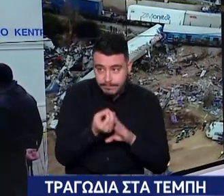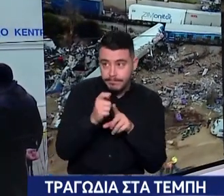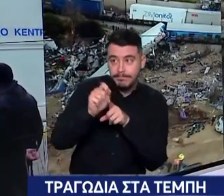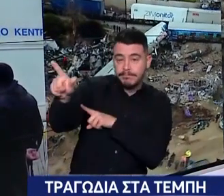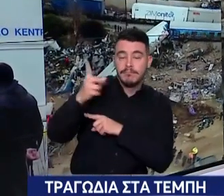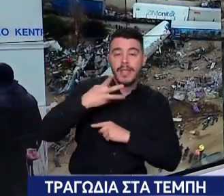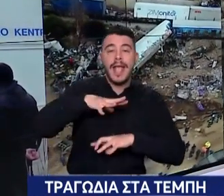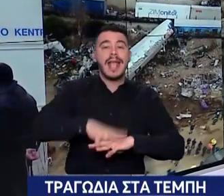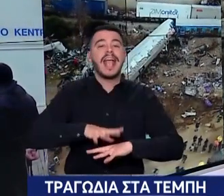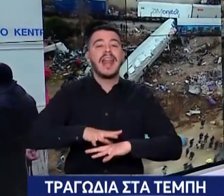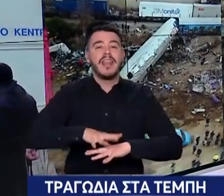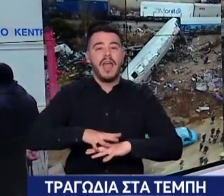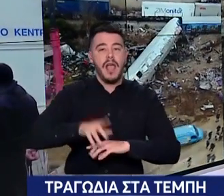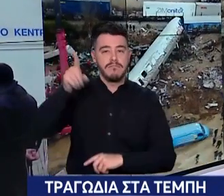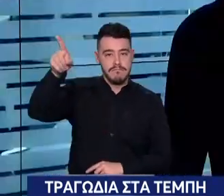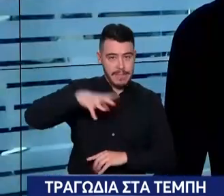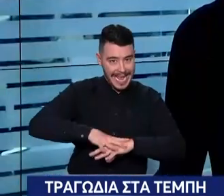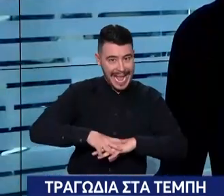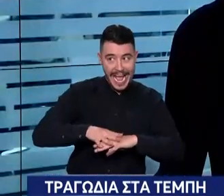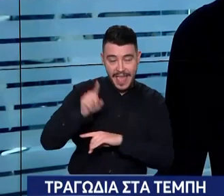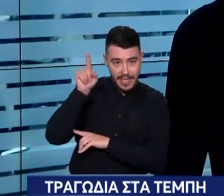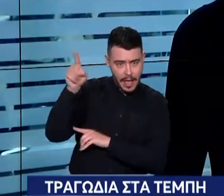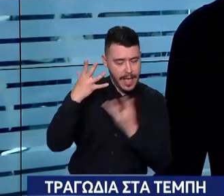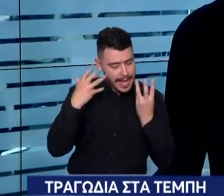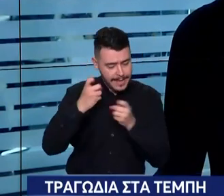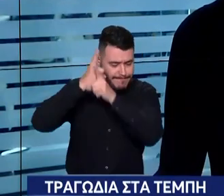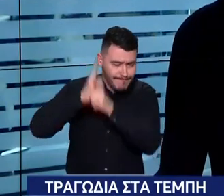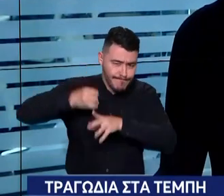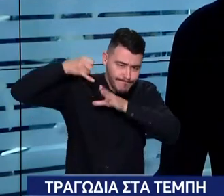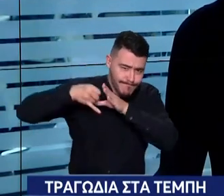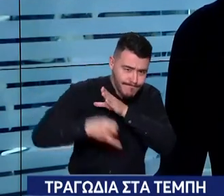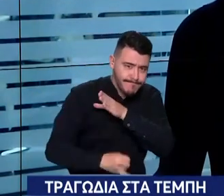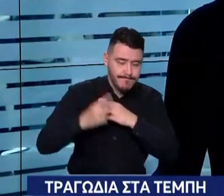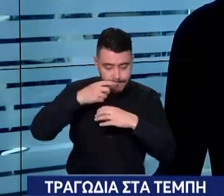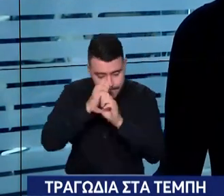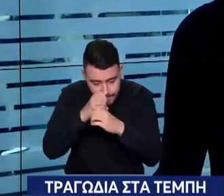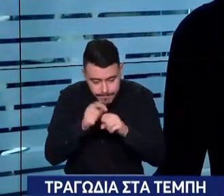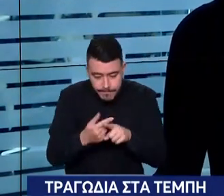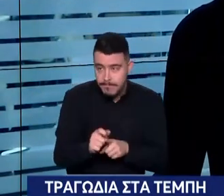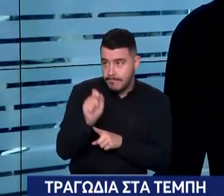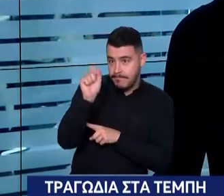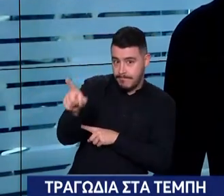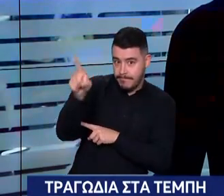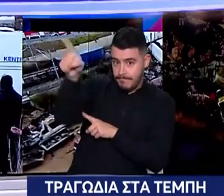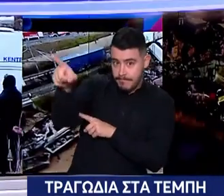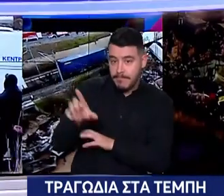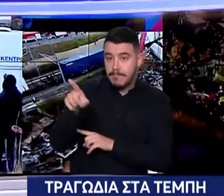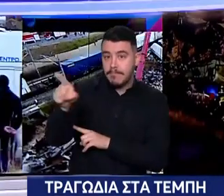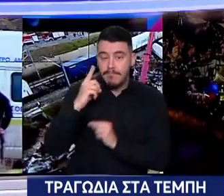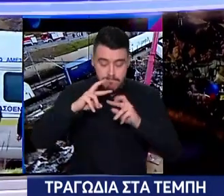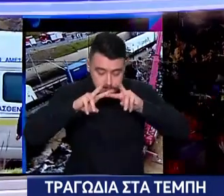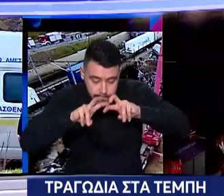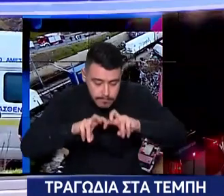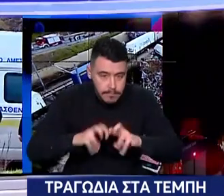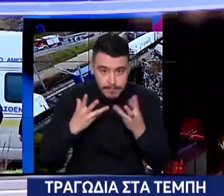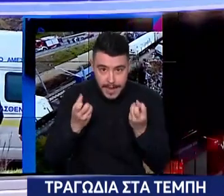προκειμένου να εξετάσει αυτό το εργαστήριο, έχει την εξειδίκευση αν υπάρχουν κάποιες ουσίες, κάποια υλικά